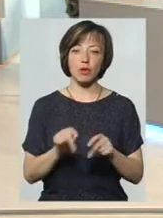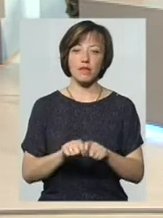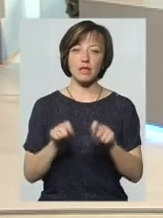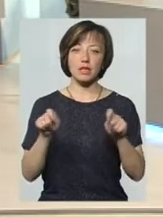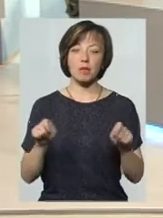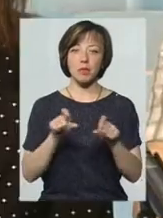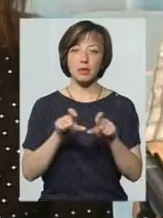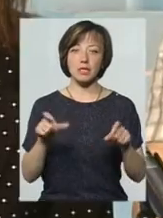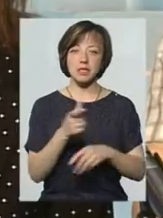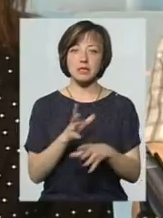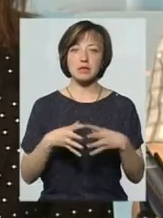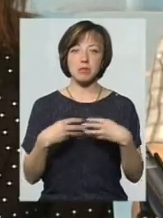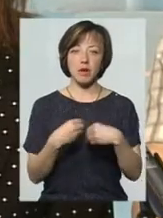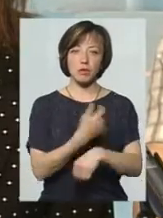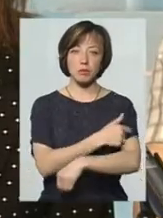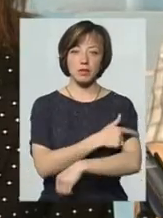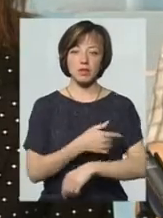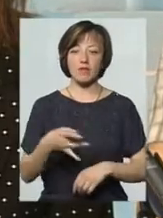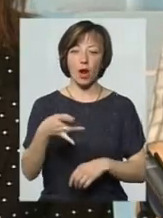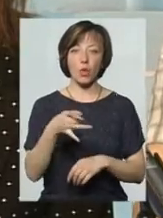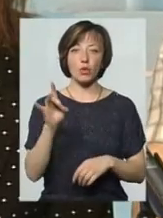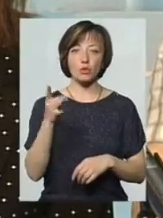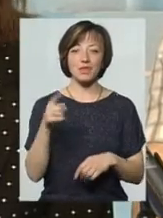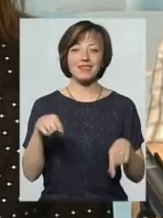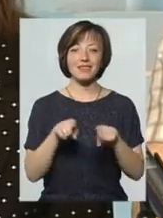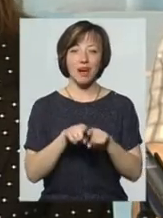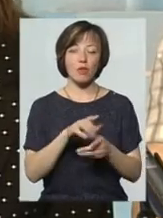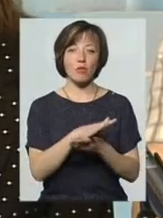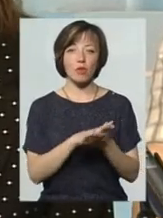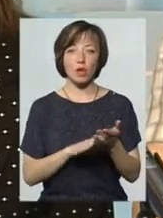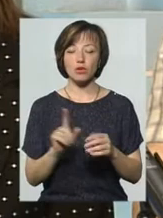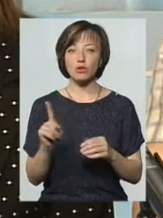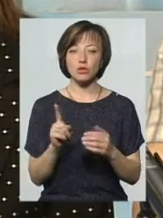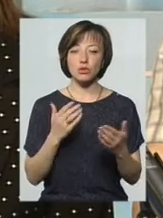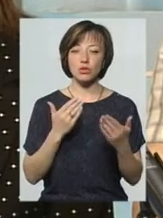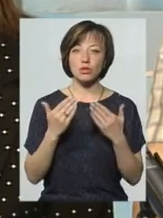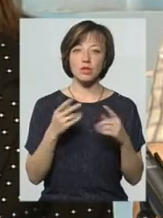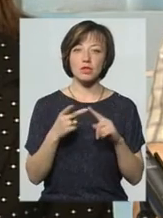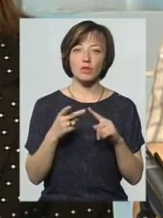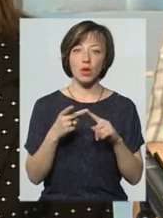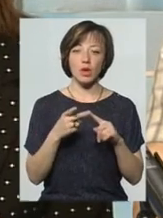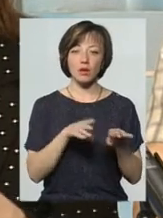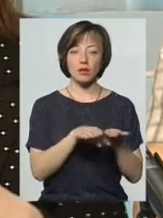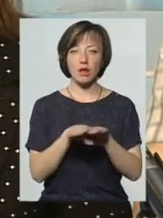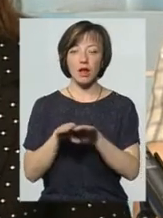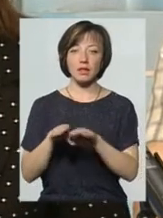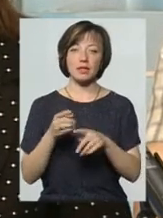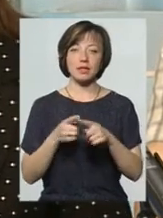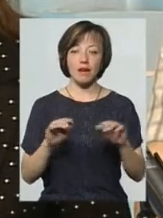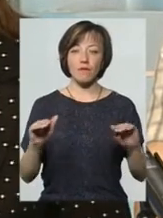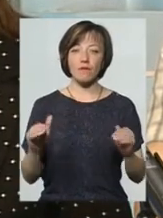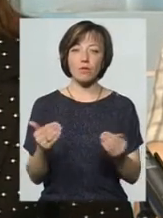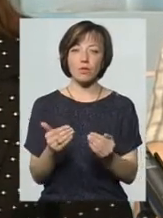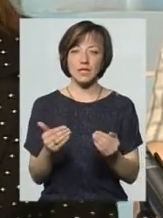сімейної медицини в мікрорайоні Ружечна. І так і в подальшому. Що стосується вторинної ранки, це вже вузькі